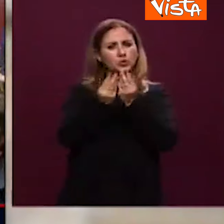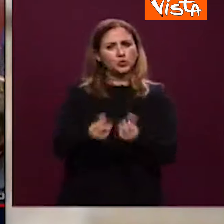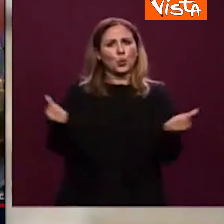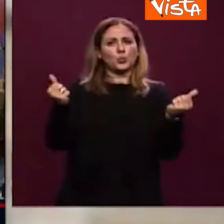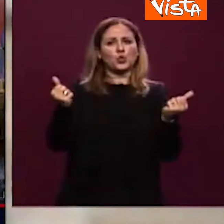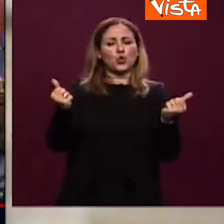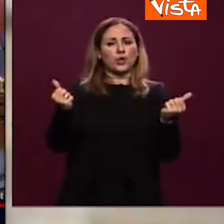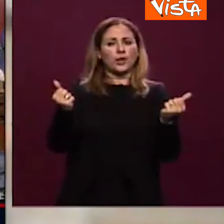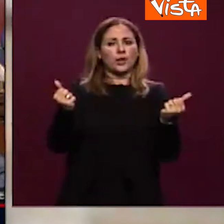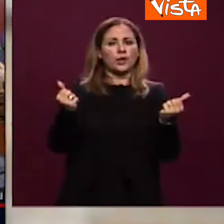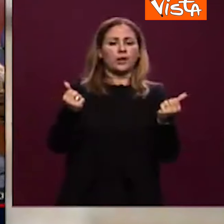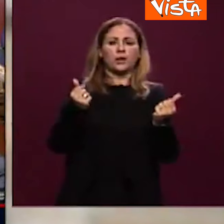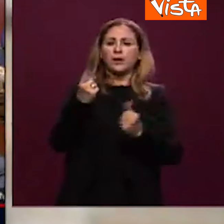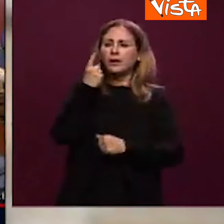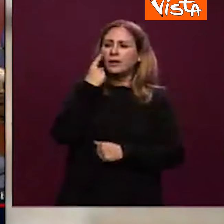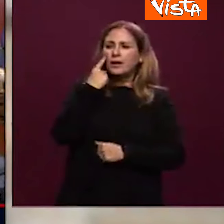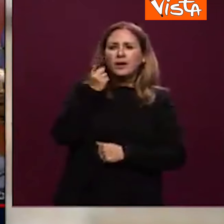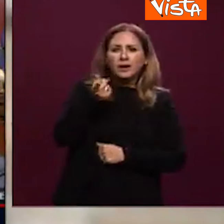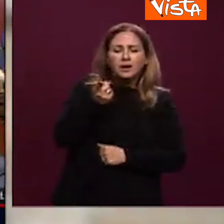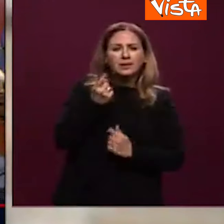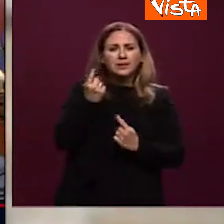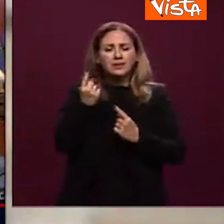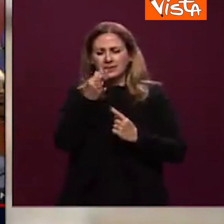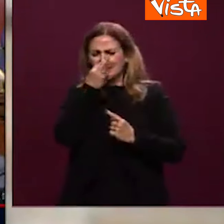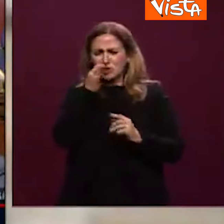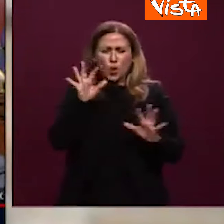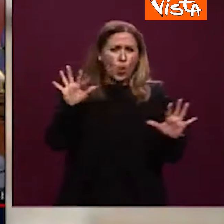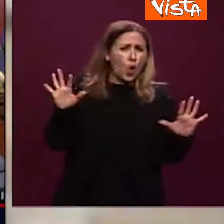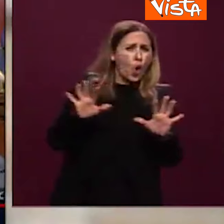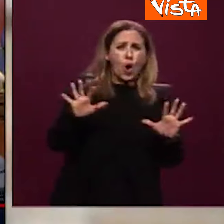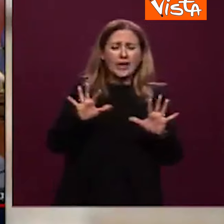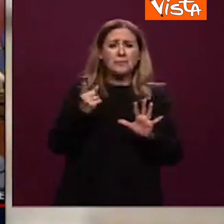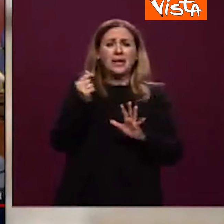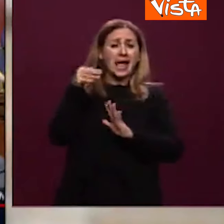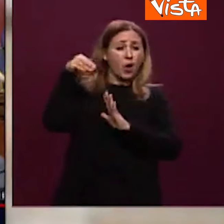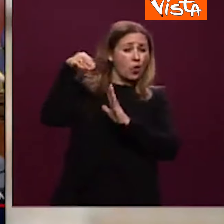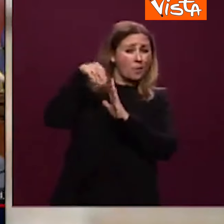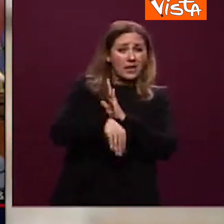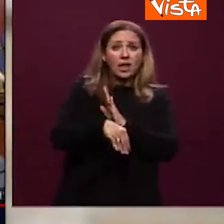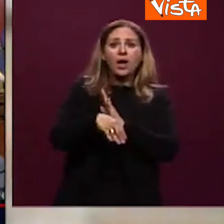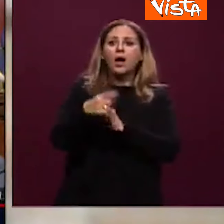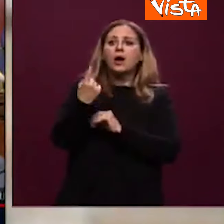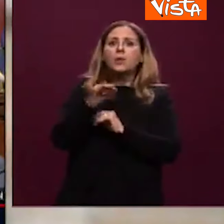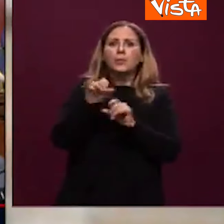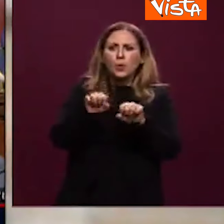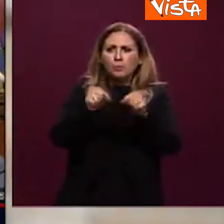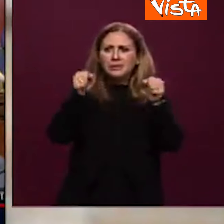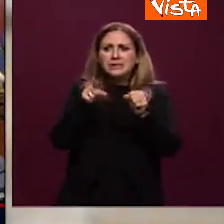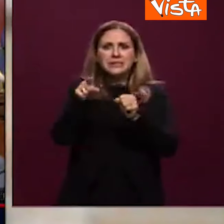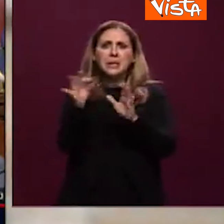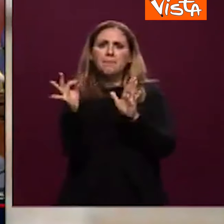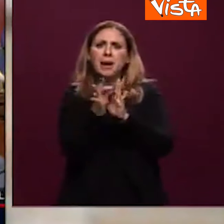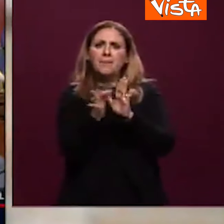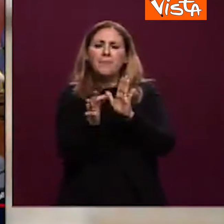E poi lo vede, scusi, il disastro economico verso cui stiamo marciando grazie alle sue misure. Gli italiani vivono gravi difficoltà